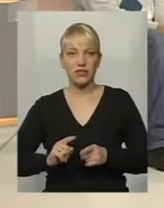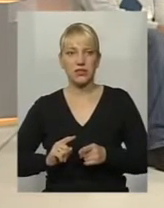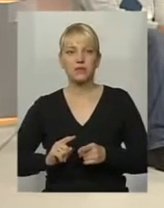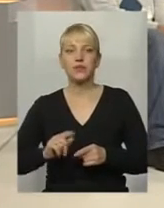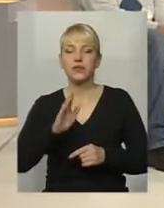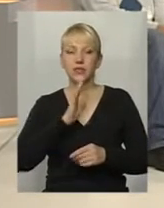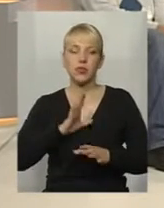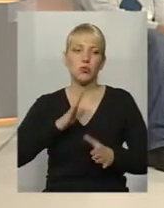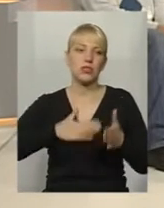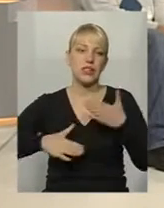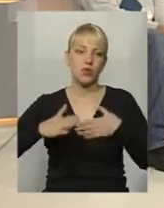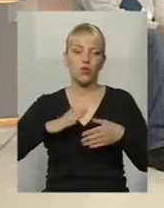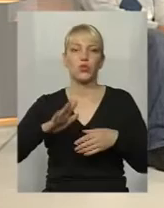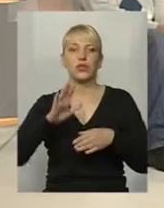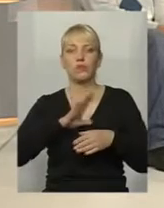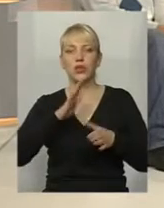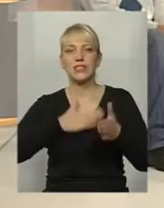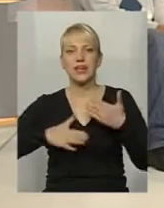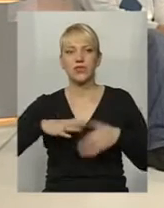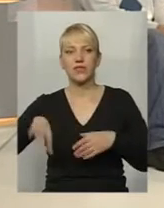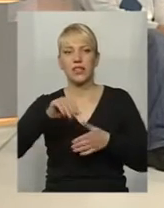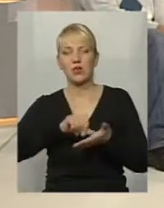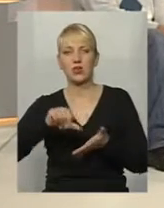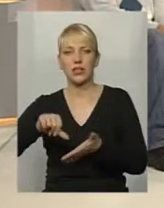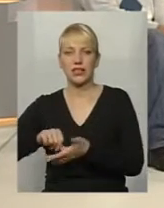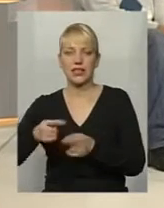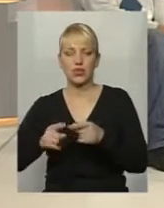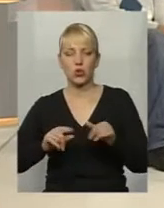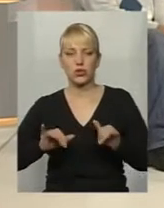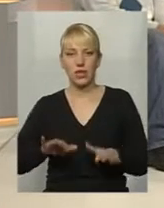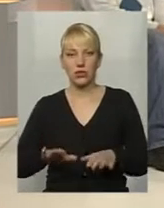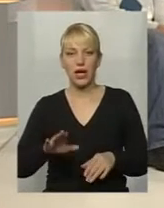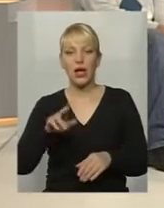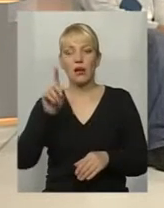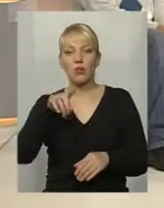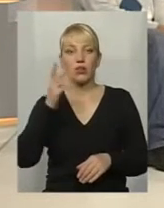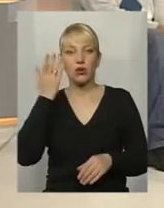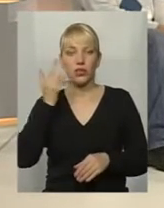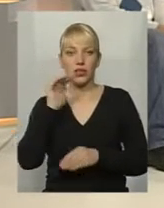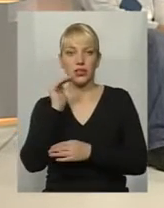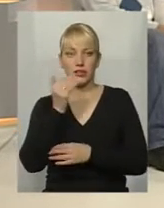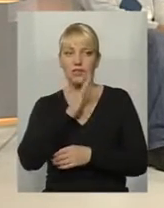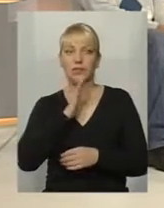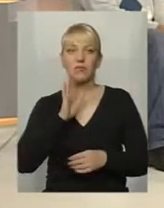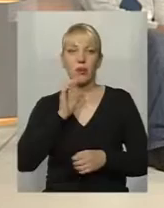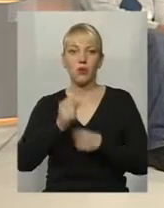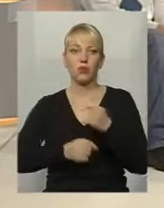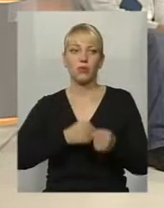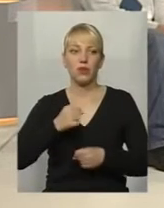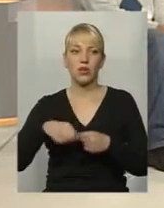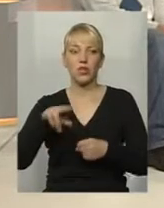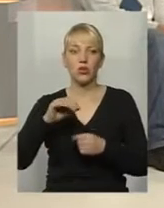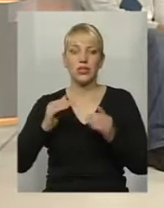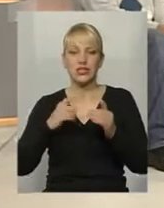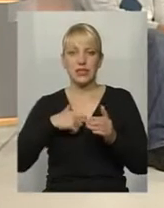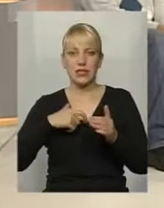дівчина була задоволена, задоволені були всі учасники цього заходу. Проте, коли дитина з мамою добиралася, власне, до себе